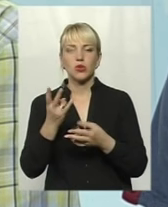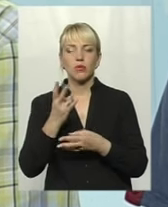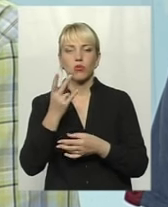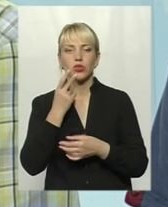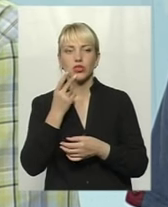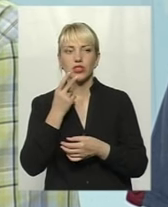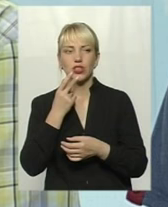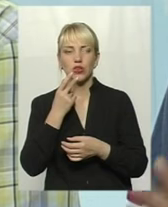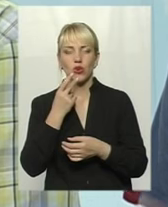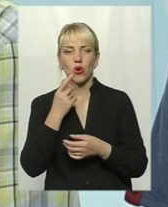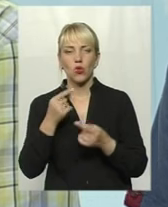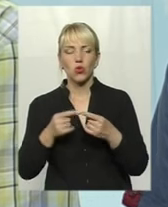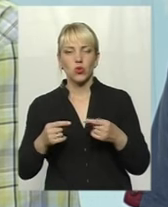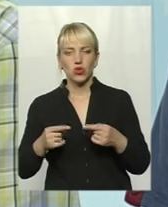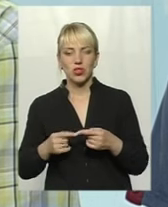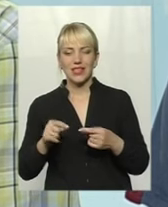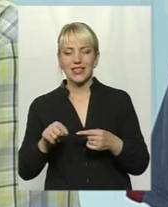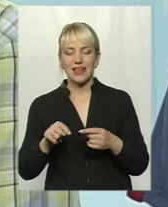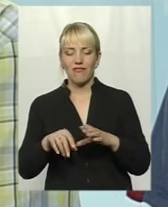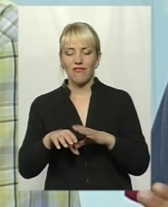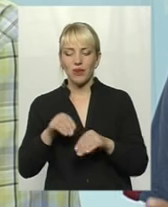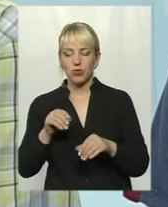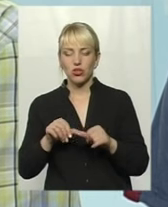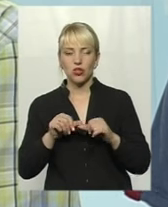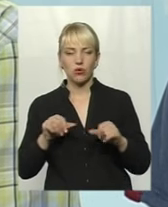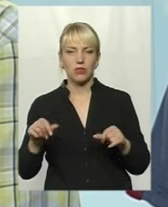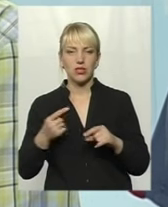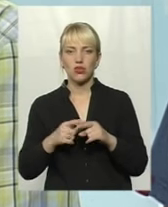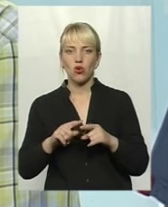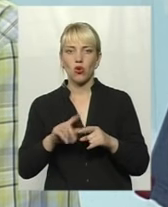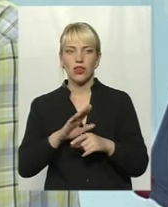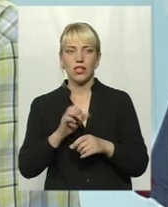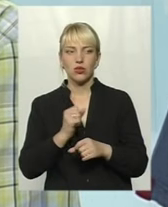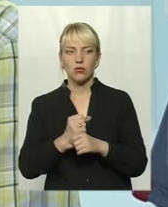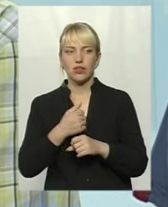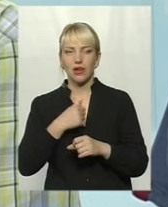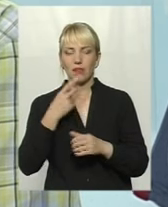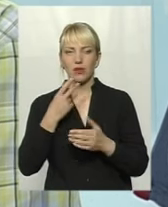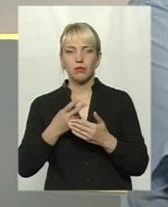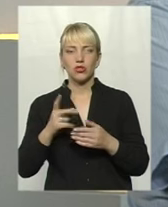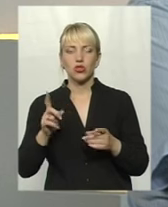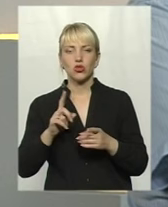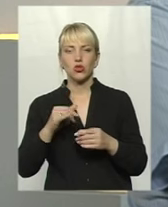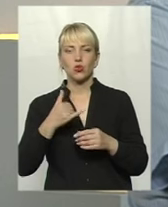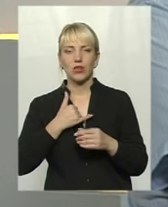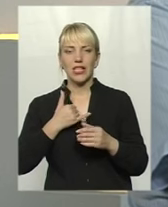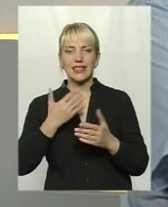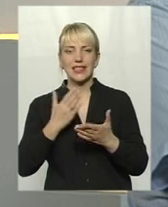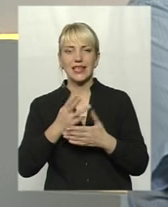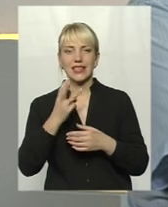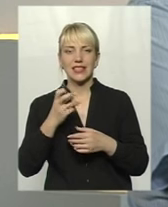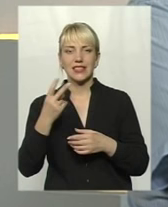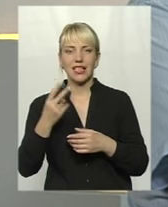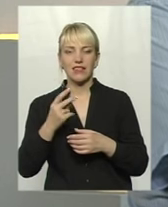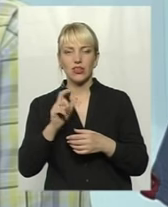Ця виборча комісія цього не зробила. Тому я передбачаю, що в нас здесь 320 чоловік, село Старіє. Давайте приїдемося по моїй